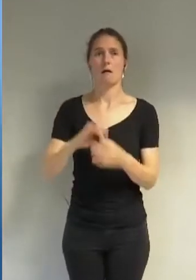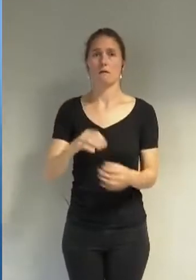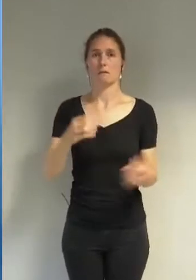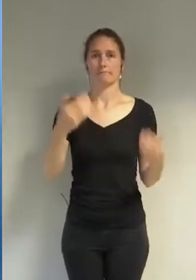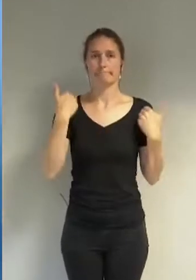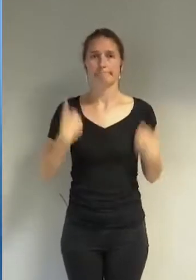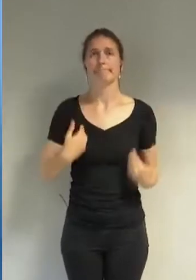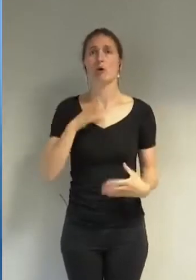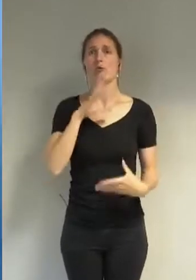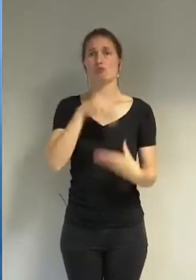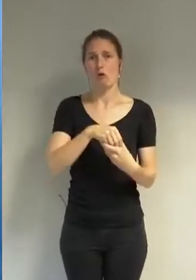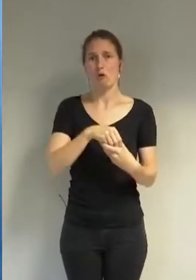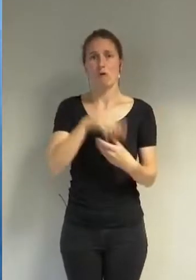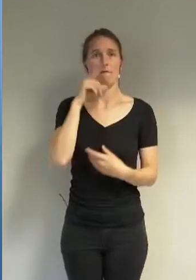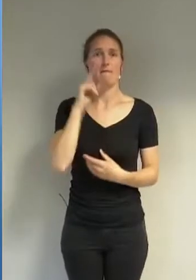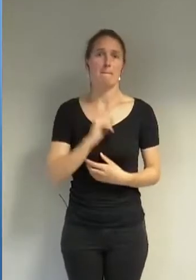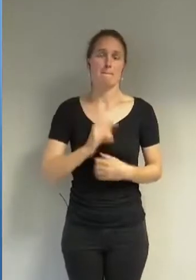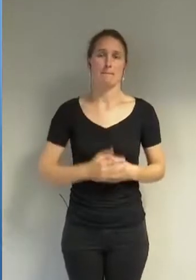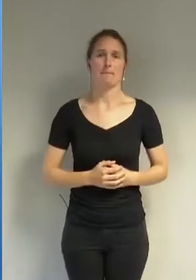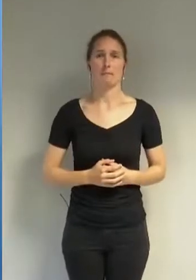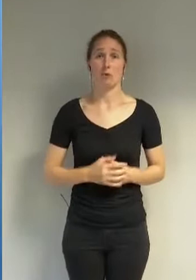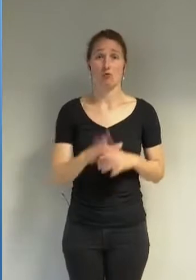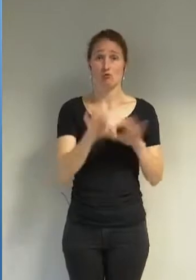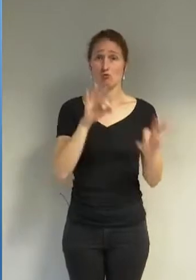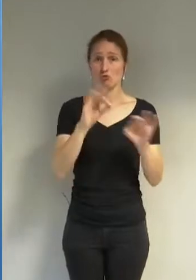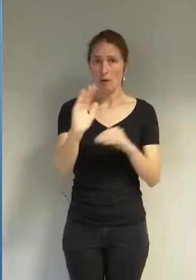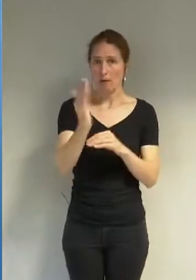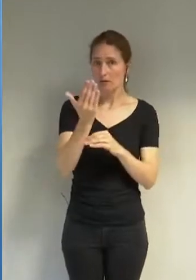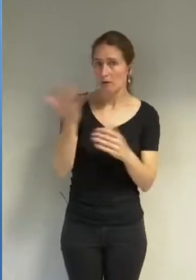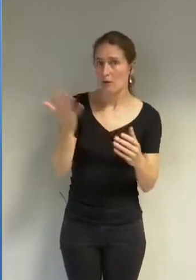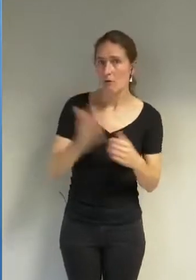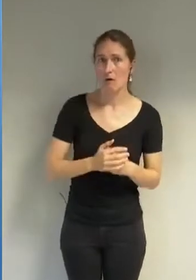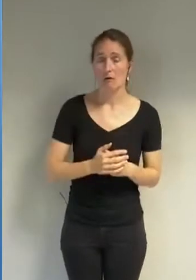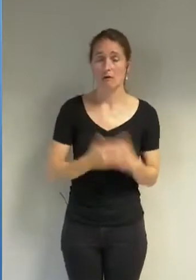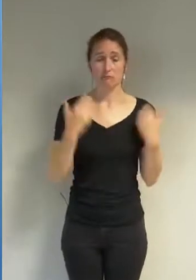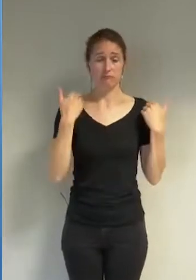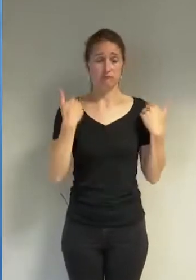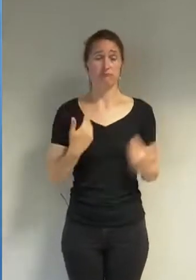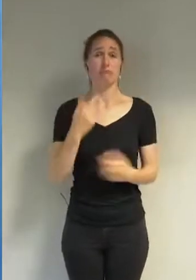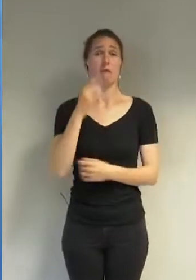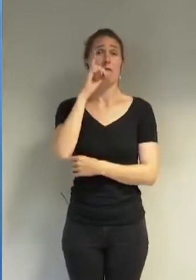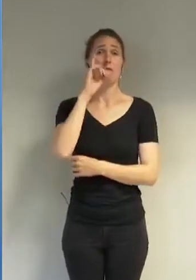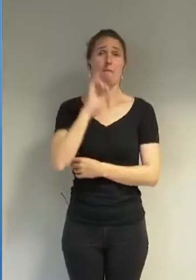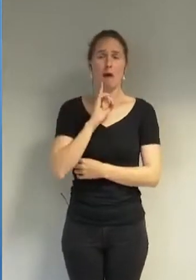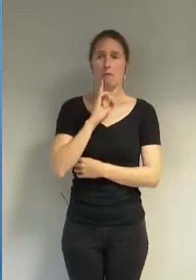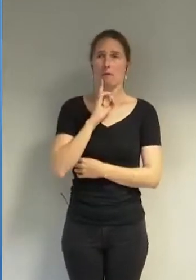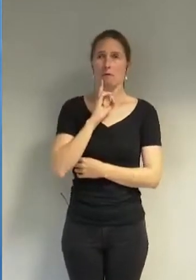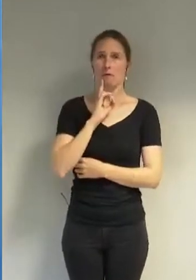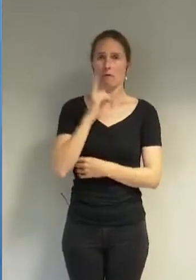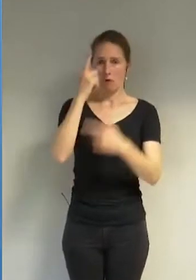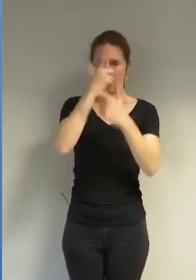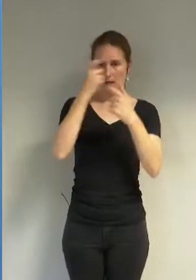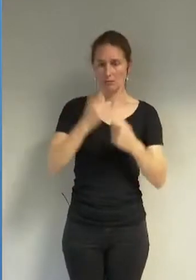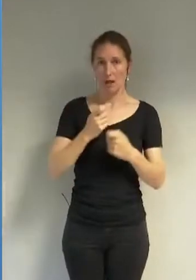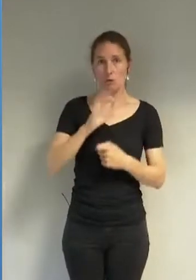Le choix présenté est le suivant. Être une femme respectable ou pas,